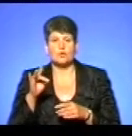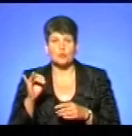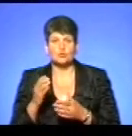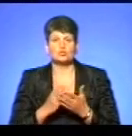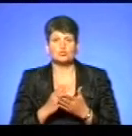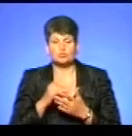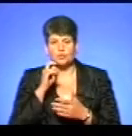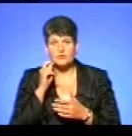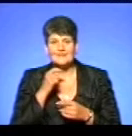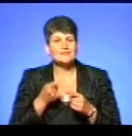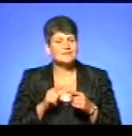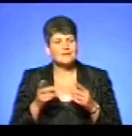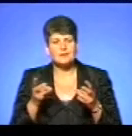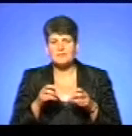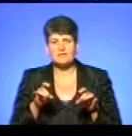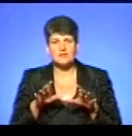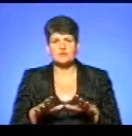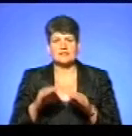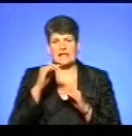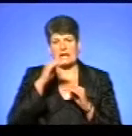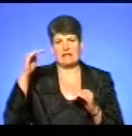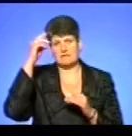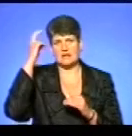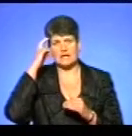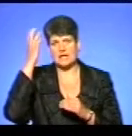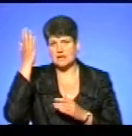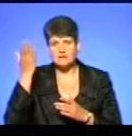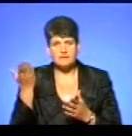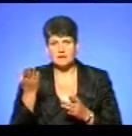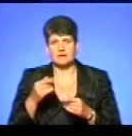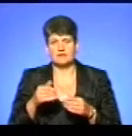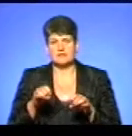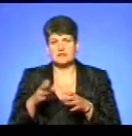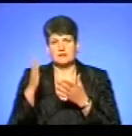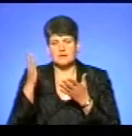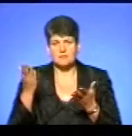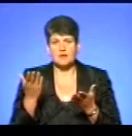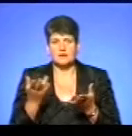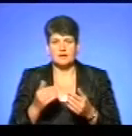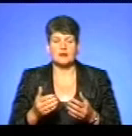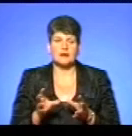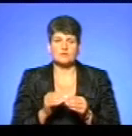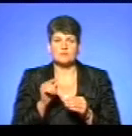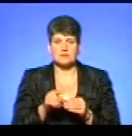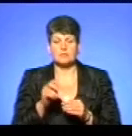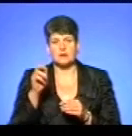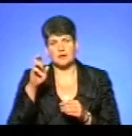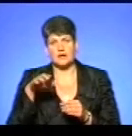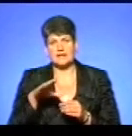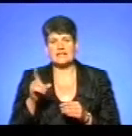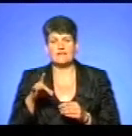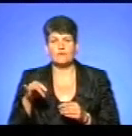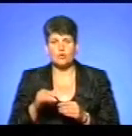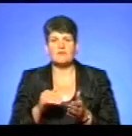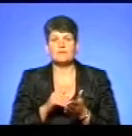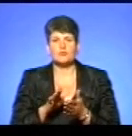України. Це треба вирішувати на рівні Києва і не завжди йти питання у згодженні. Проте, разом з тим, країни Європи вже давно від